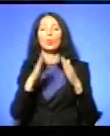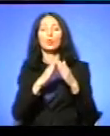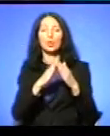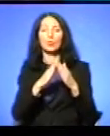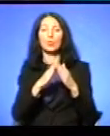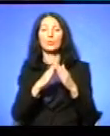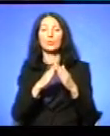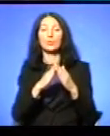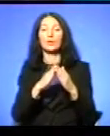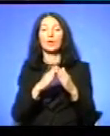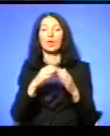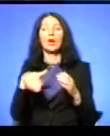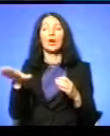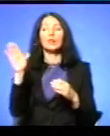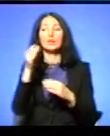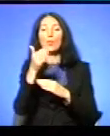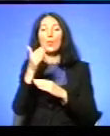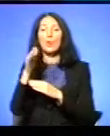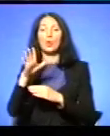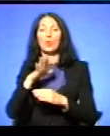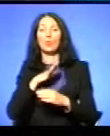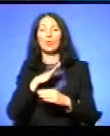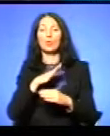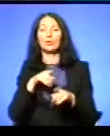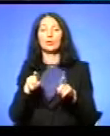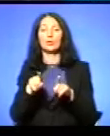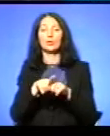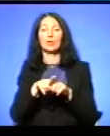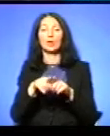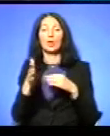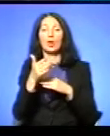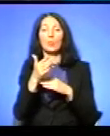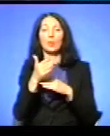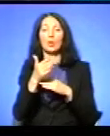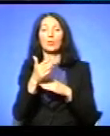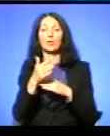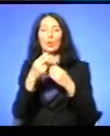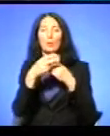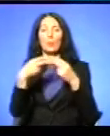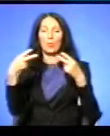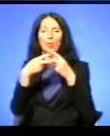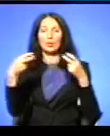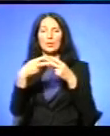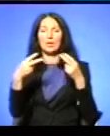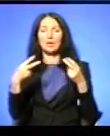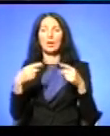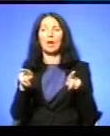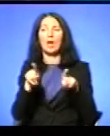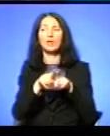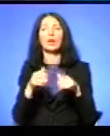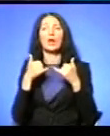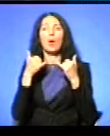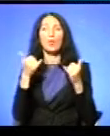їхніми знаменами Ось такий, знаєте, неприваловий прапор, така ніби матрасовка, такий сполосатий, щось таке А така